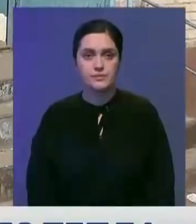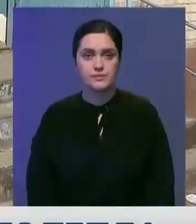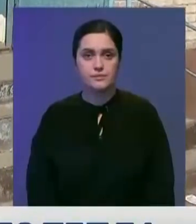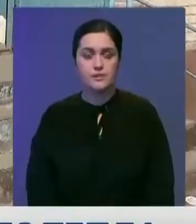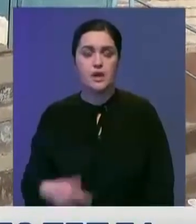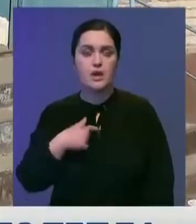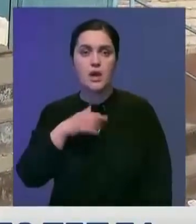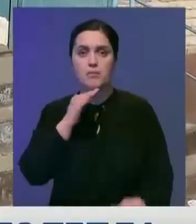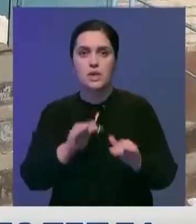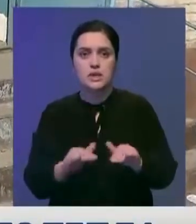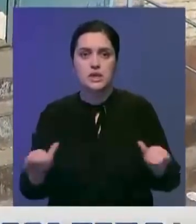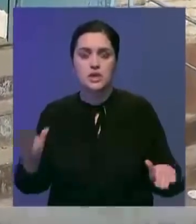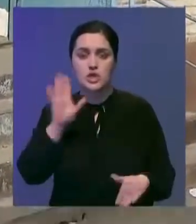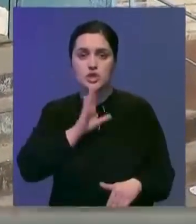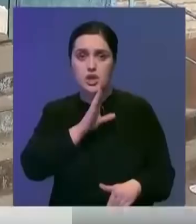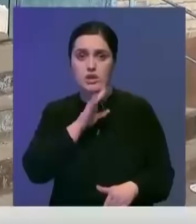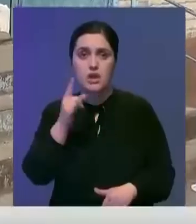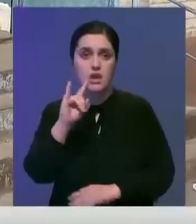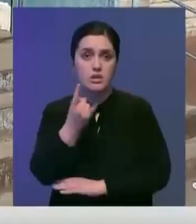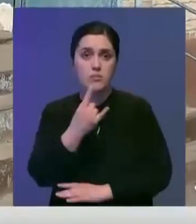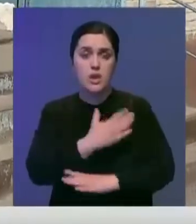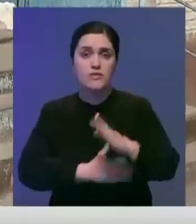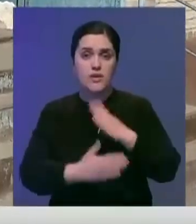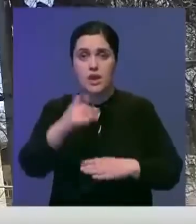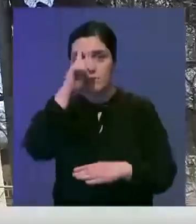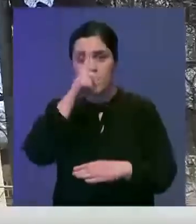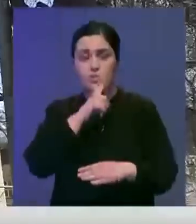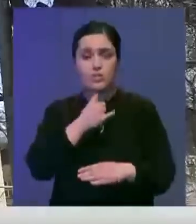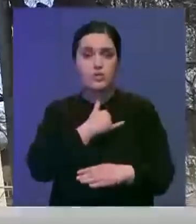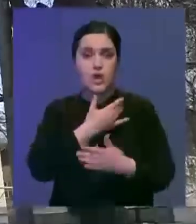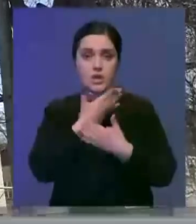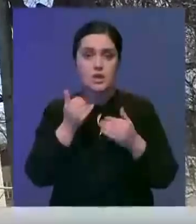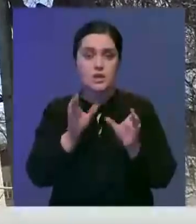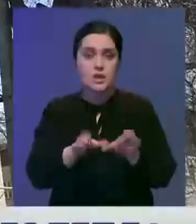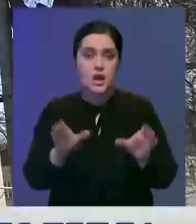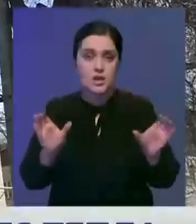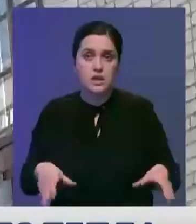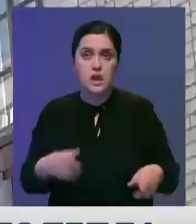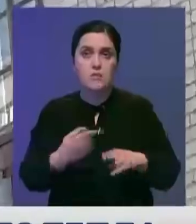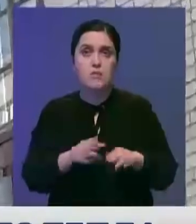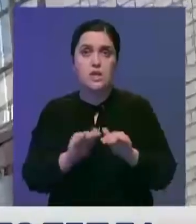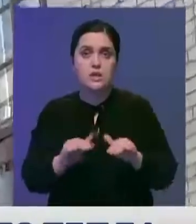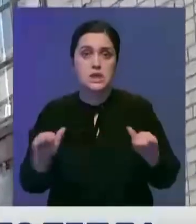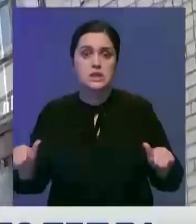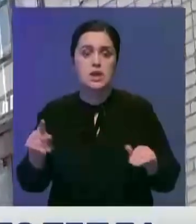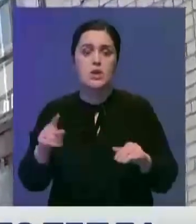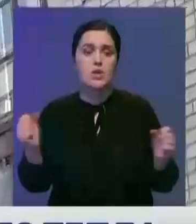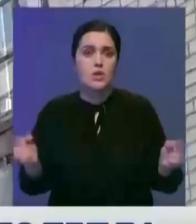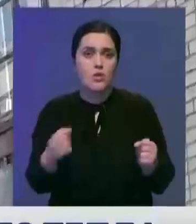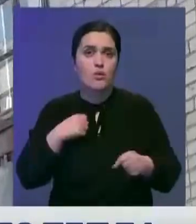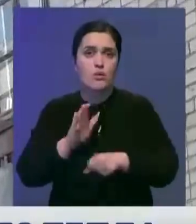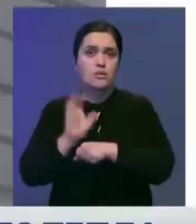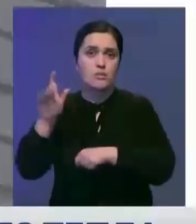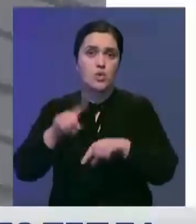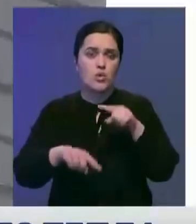Я многодетная мать, один из детей инвалид. Почти месяц у нас уже нет отопления. Дети мерзнут, днем отправляю их к родственникам. Вечером